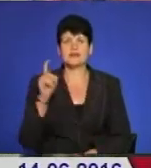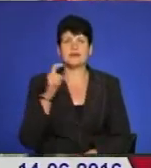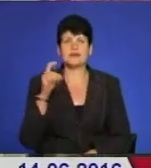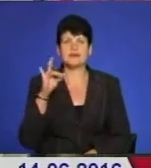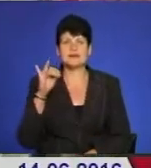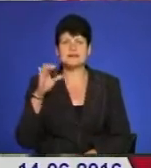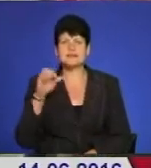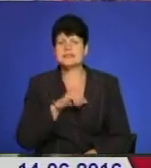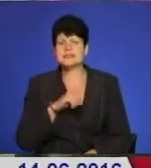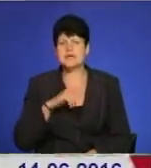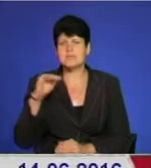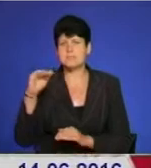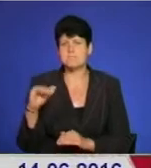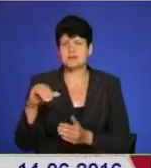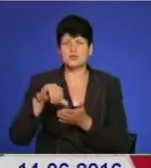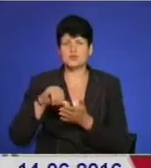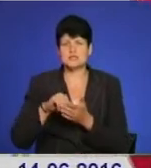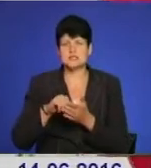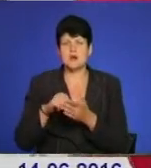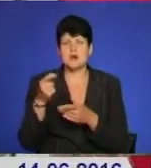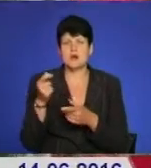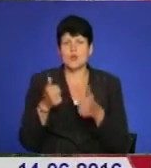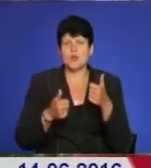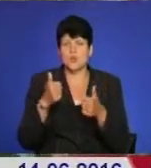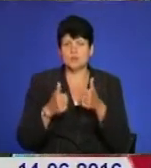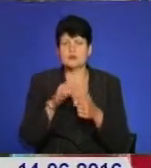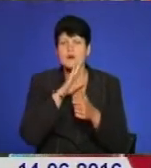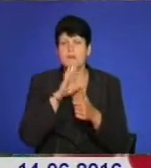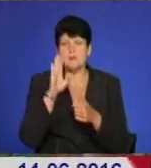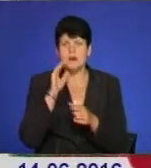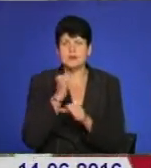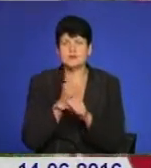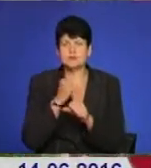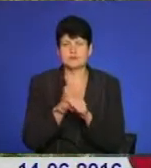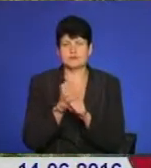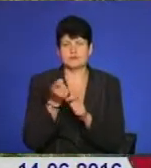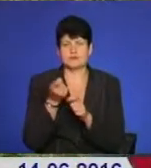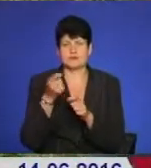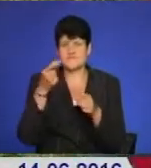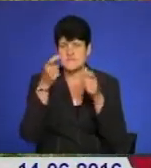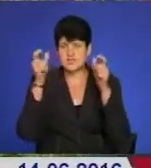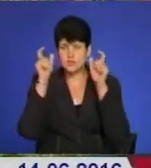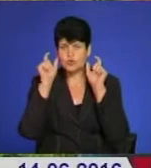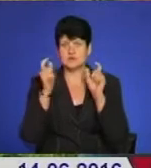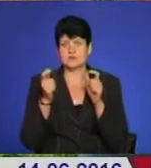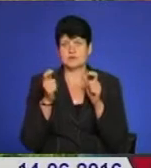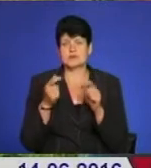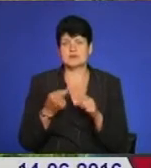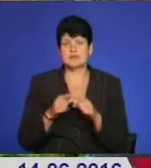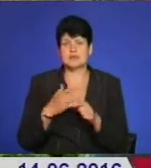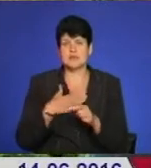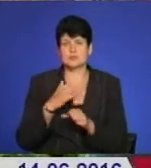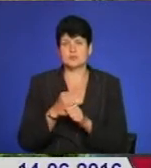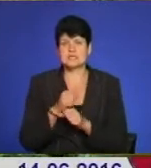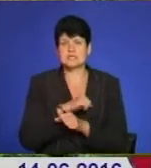наймолодших учасниць конкурсу. Віночок їй сплела мама, і вдома таких є чимало. На фото віночок, який я зробила сама,